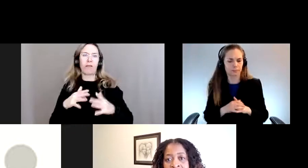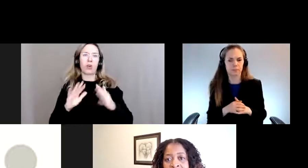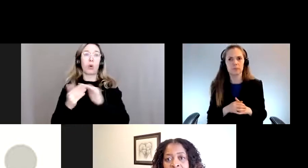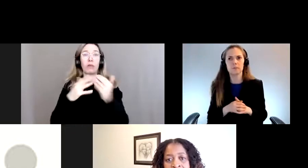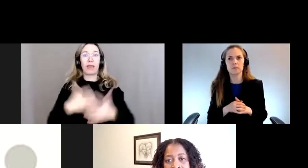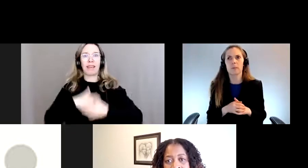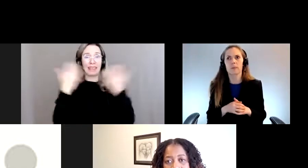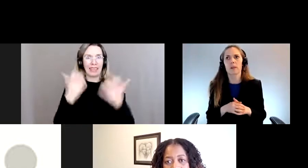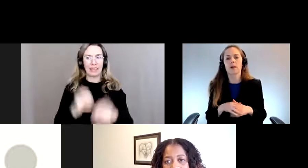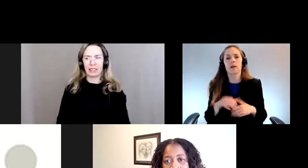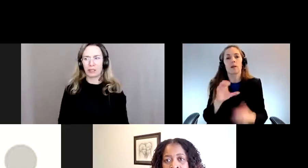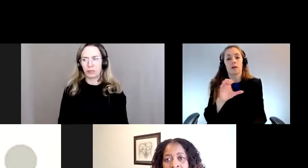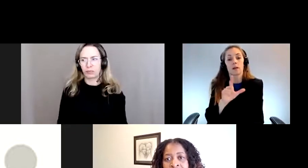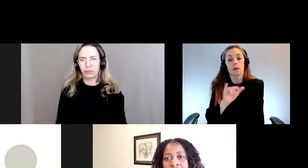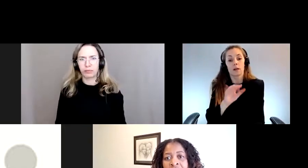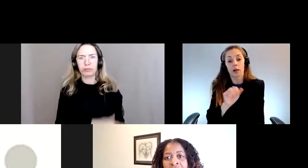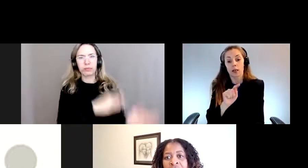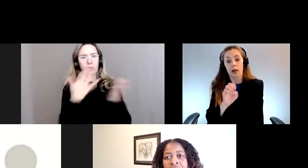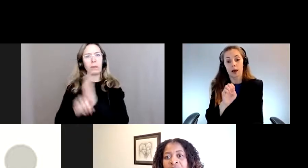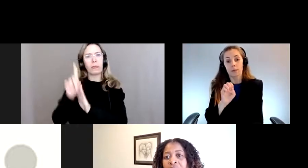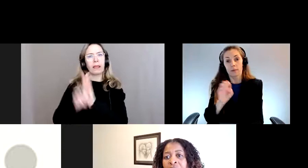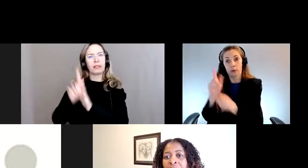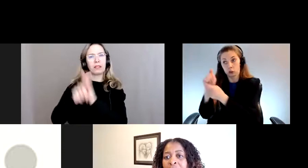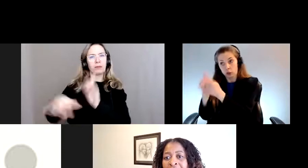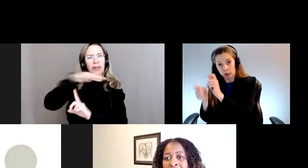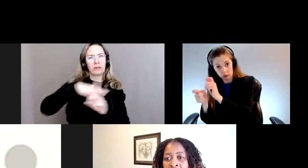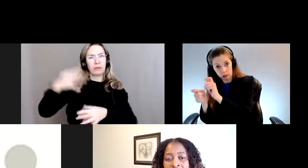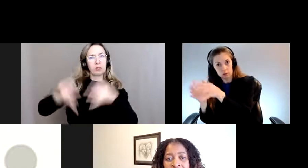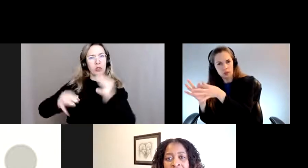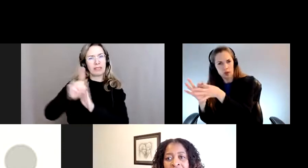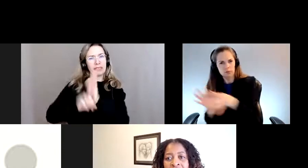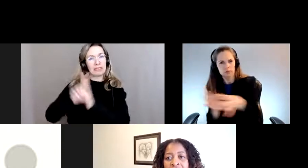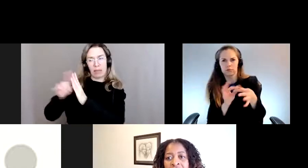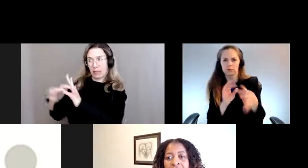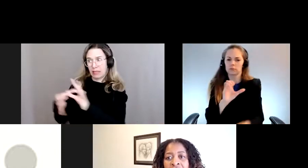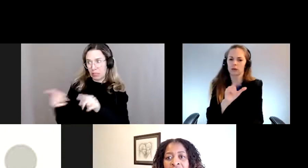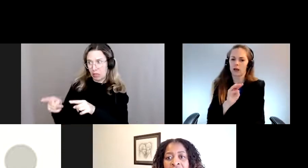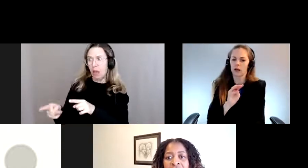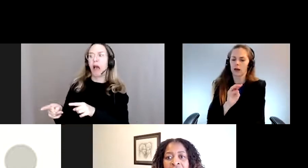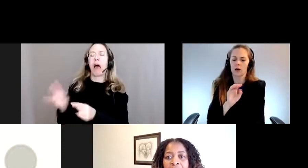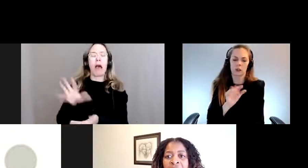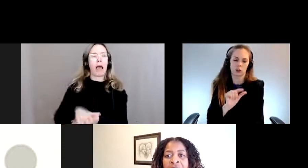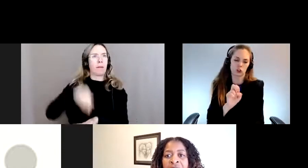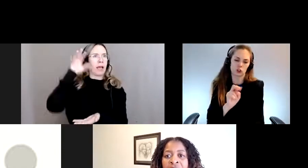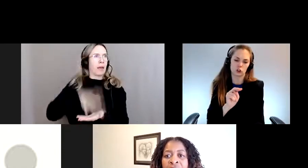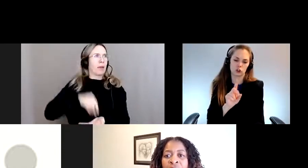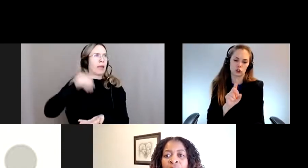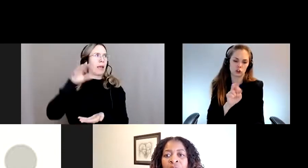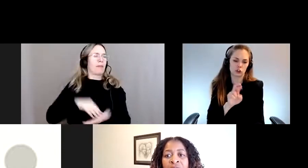Les liens avec le changement climatique et la justice climatique nous ont enseigné de nombreuses leçons,